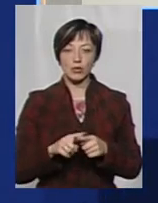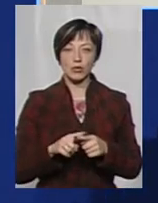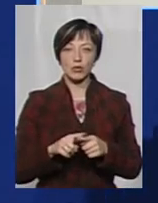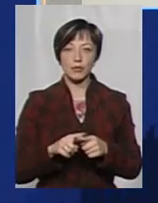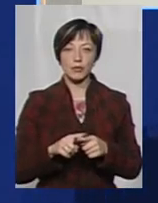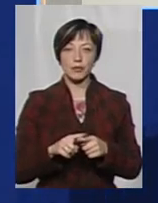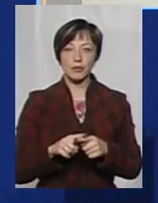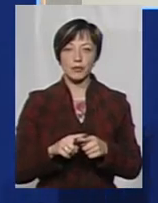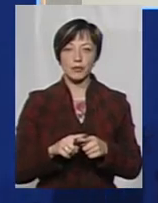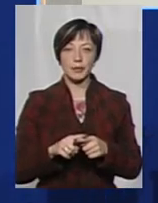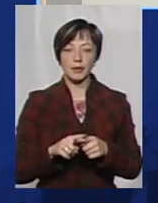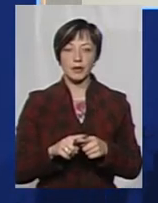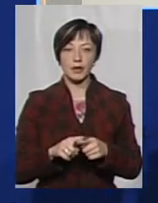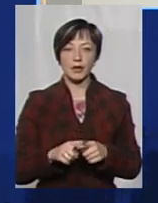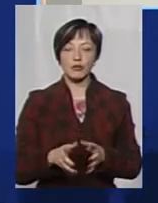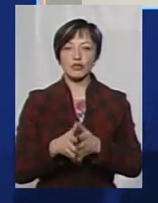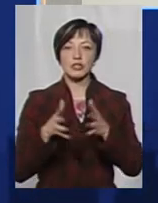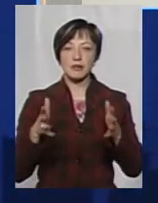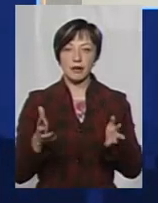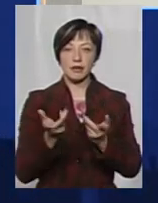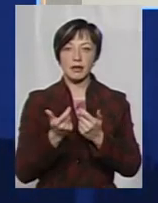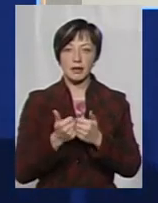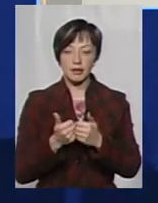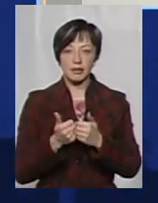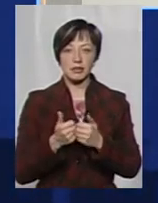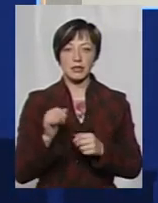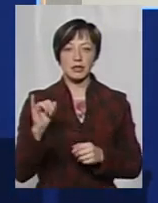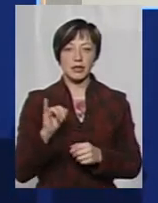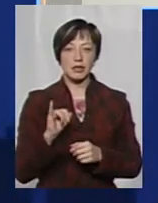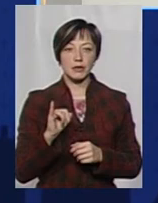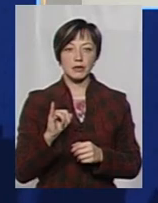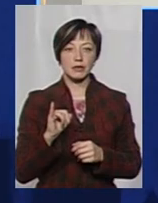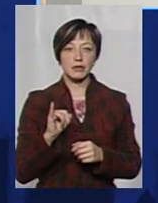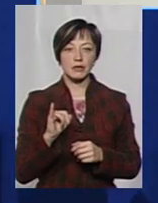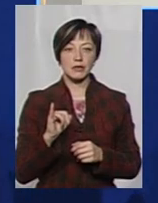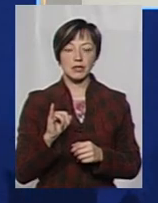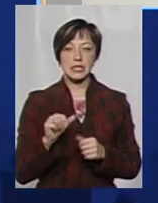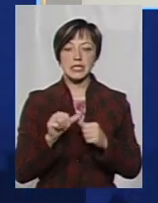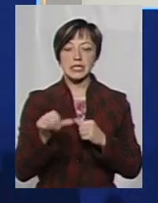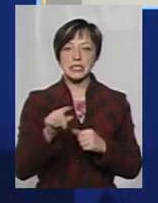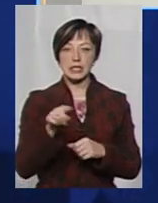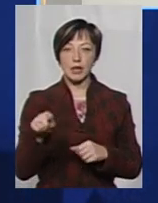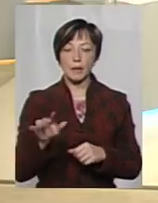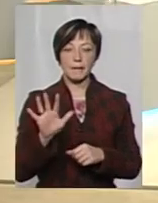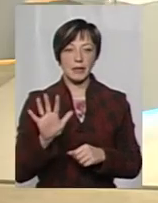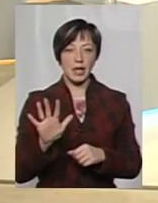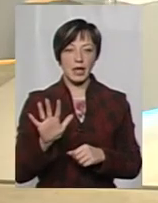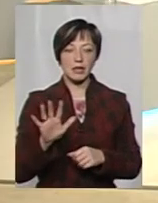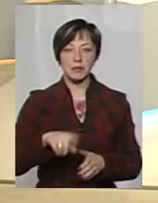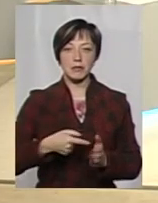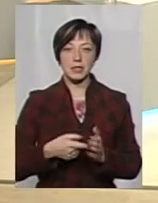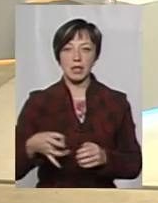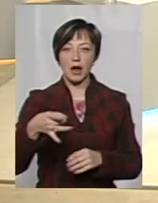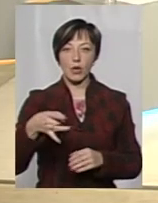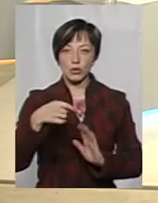вже така досить численна кількість. І з них 5 міст районного